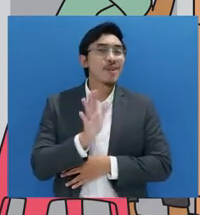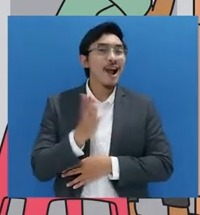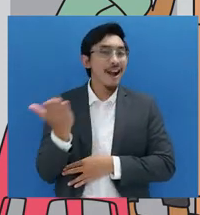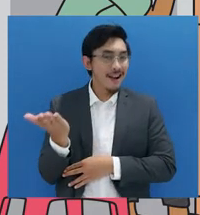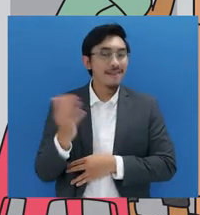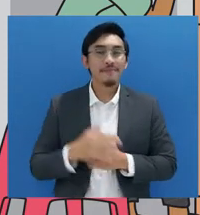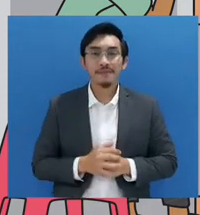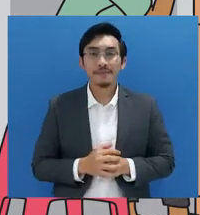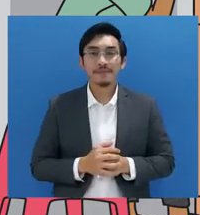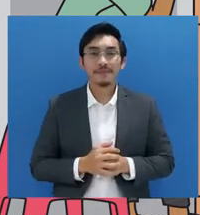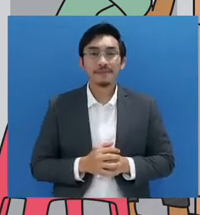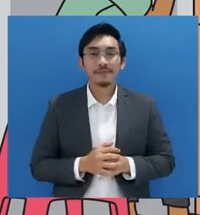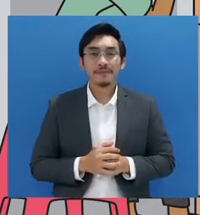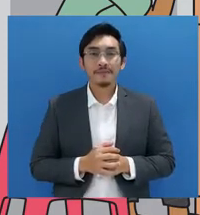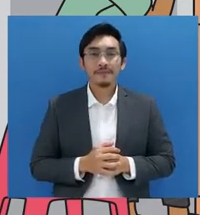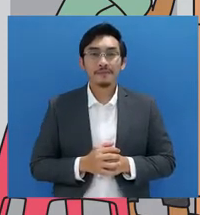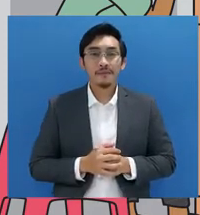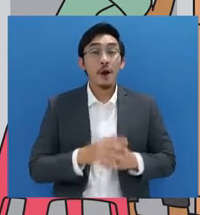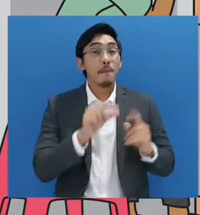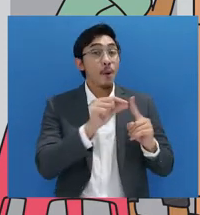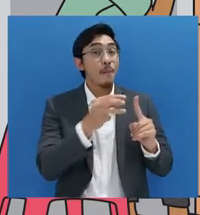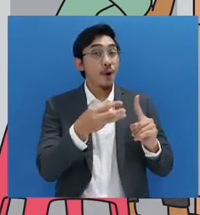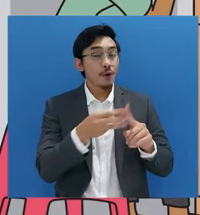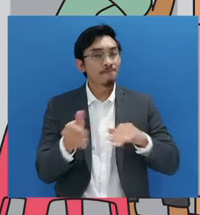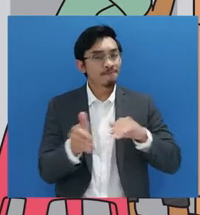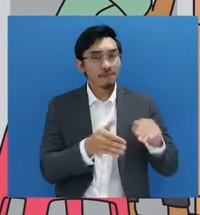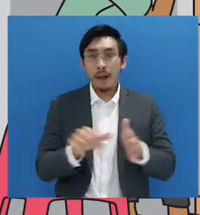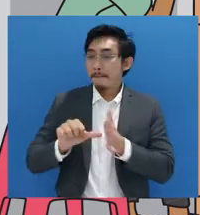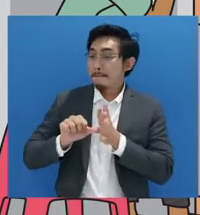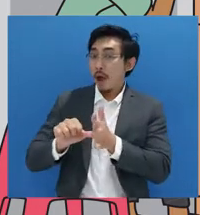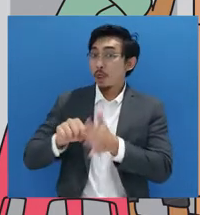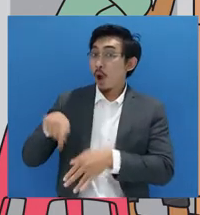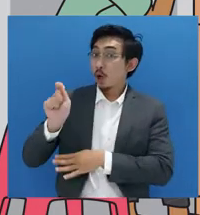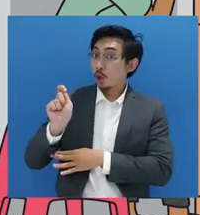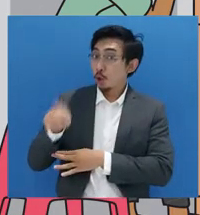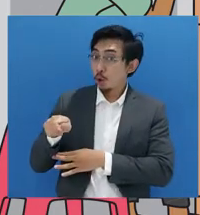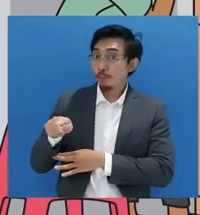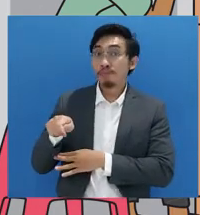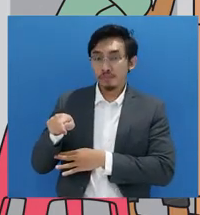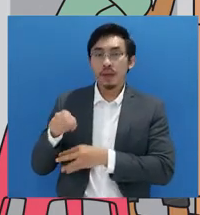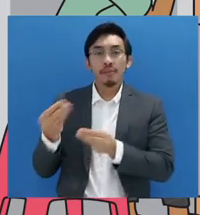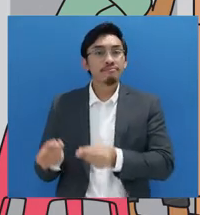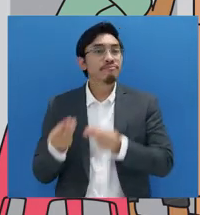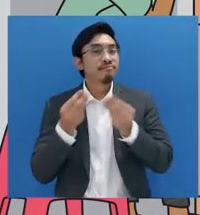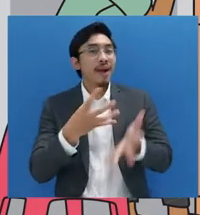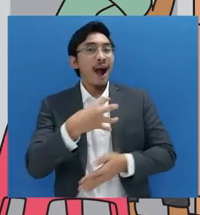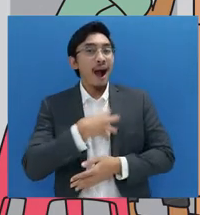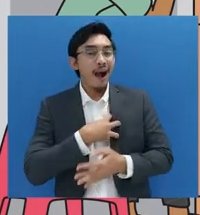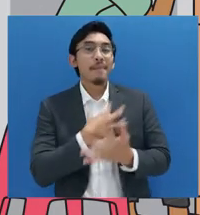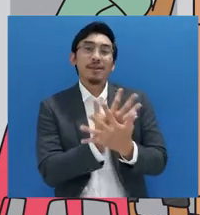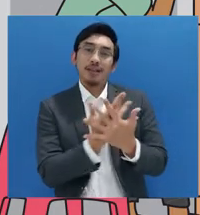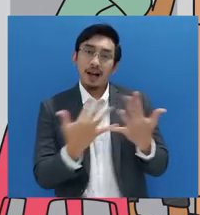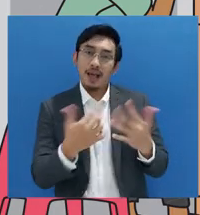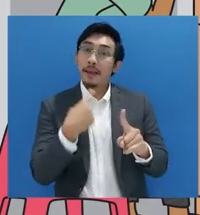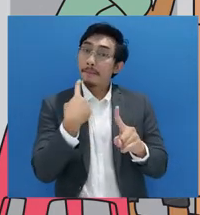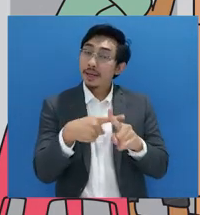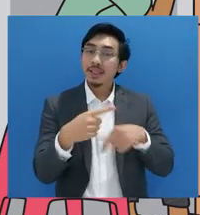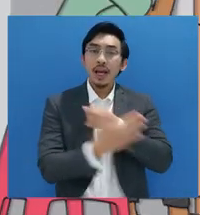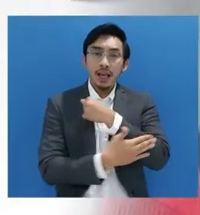Berbeda dengan pro bono, bantuan hukum lebih bersifat pemenuhan hak masyarakat sekaligus bentuk tanggung jawab negara.